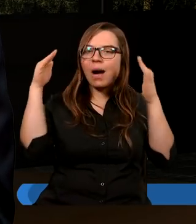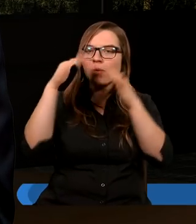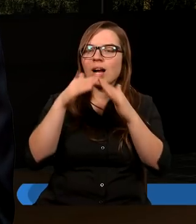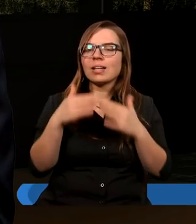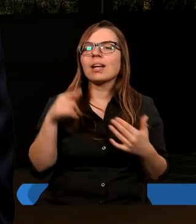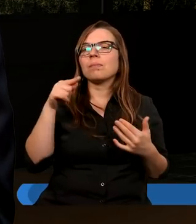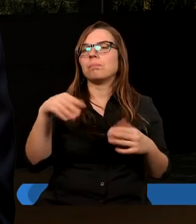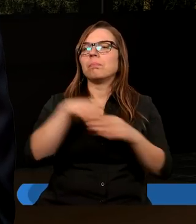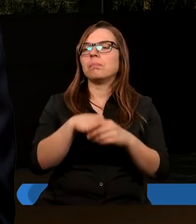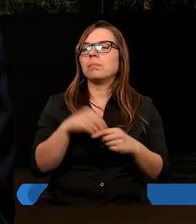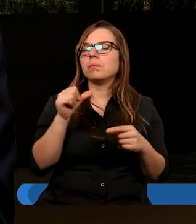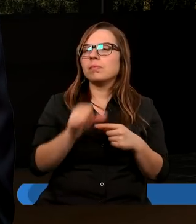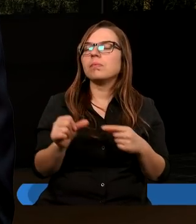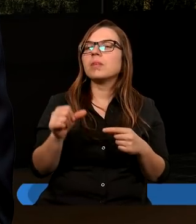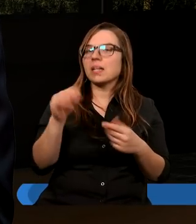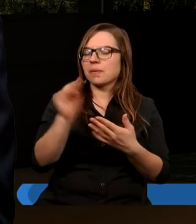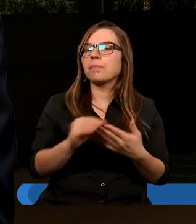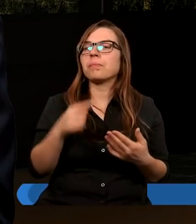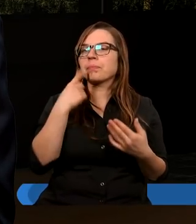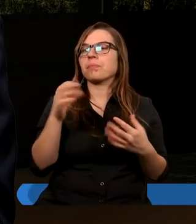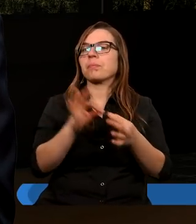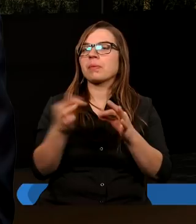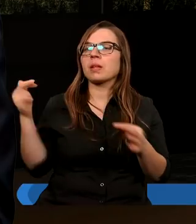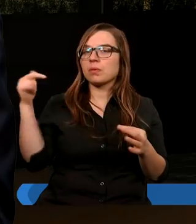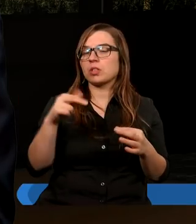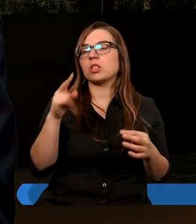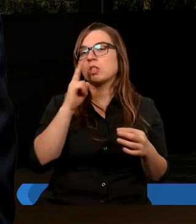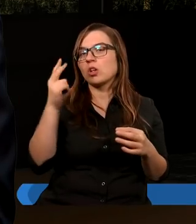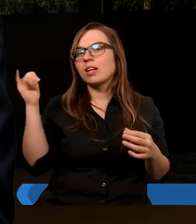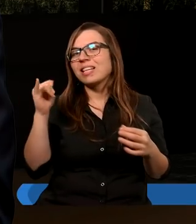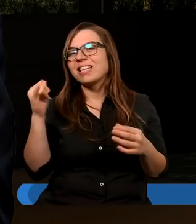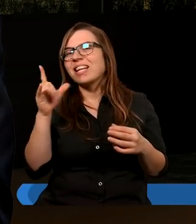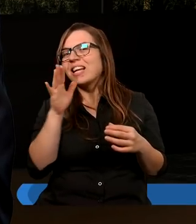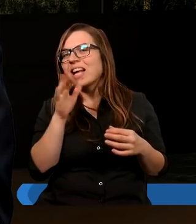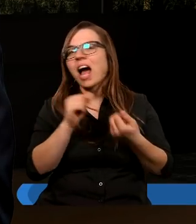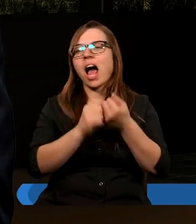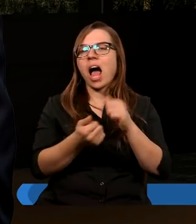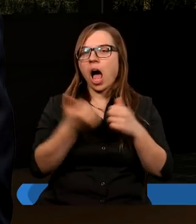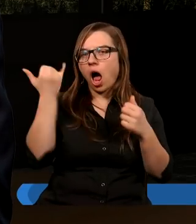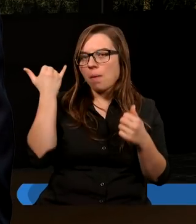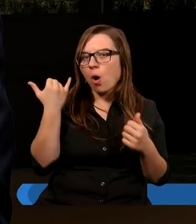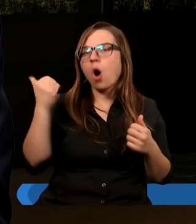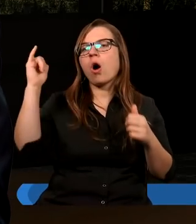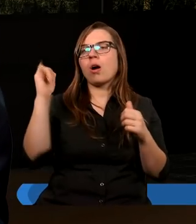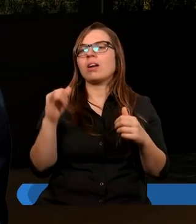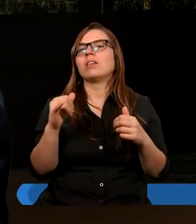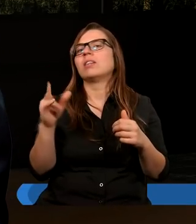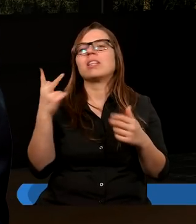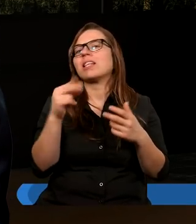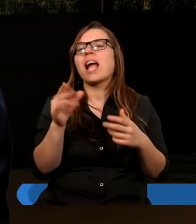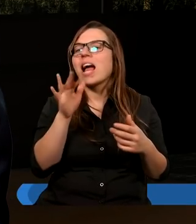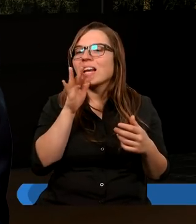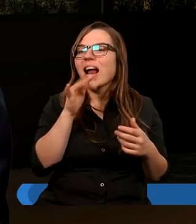Tam jest podane, że gdyby przyszedł ktoś Izraela albo obcy, czyli nie